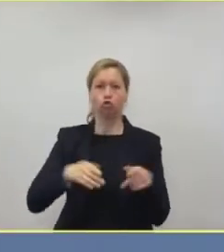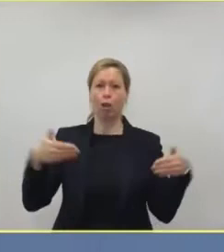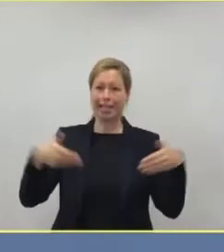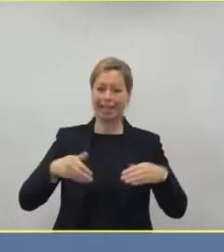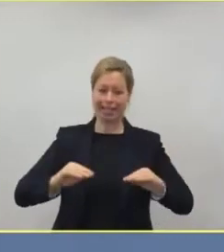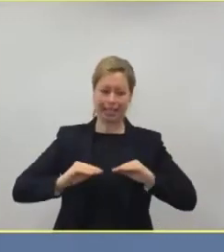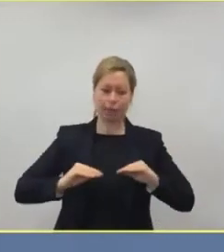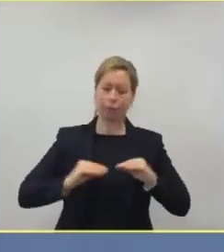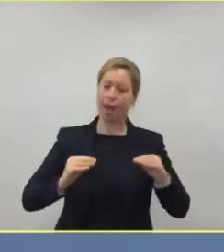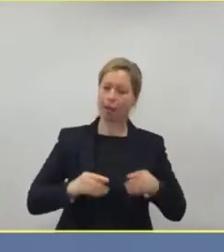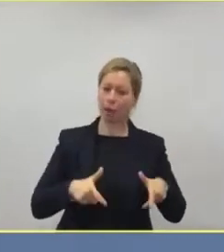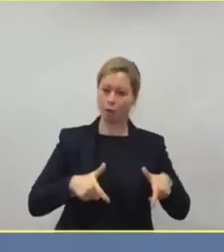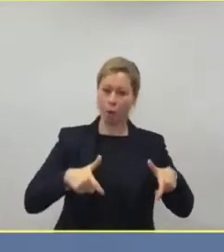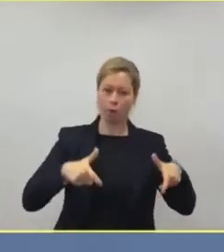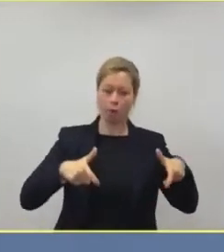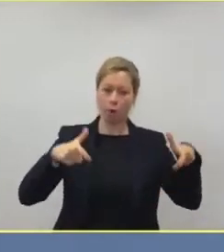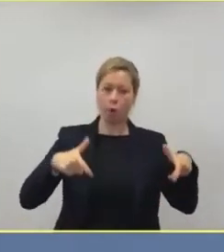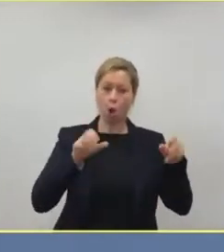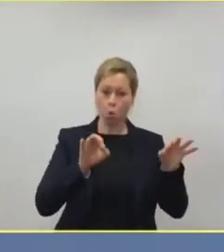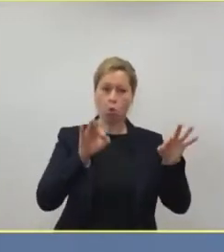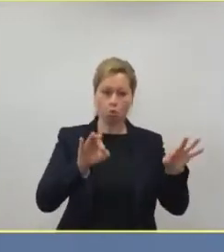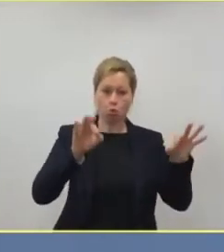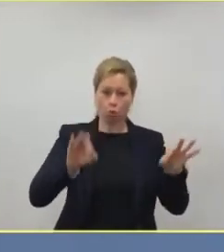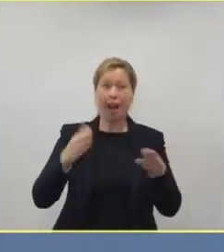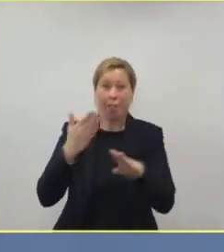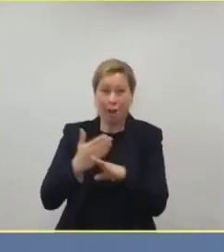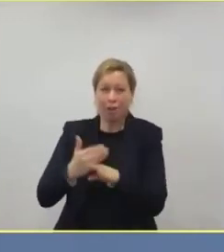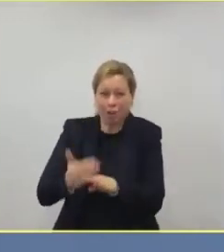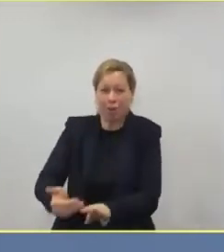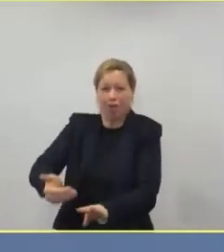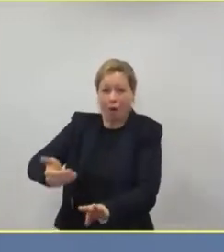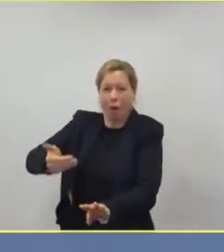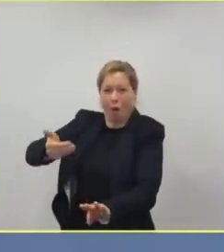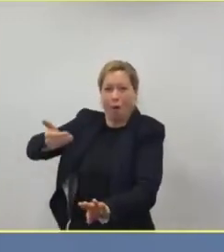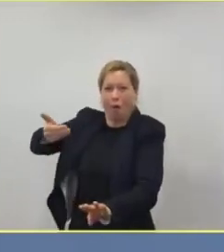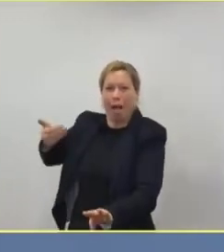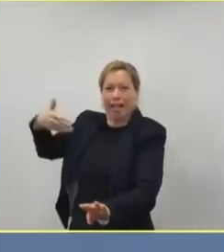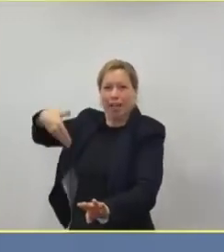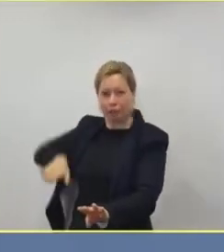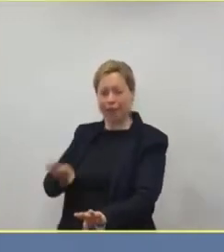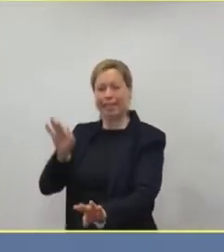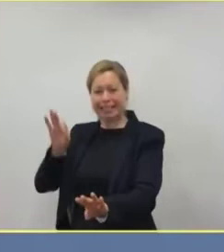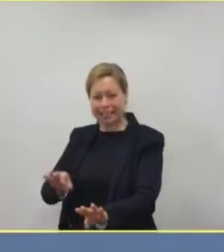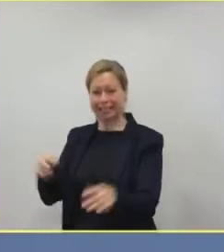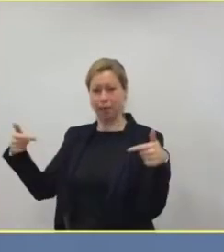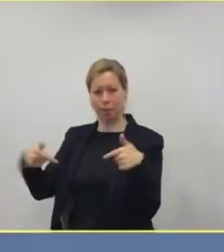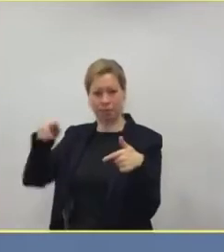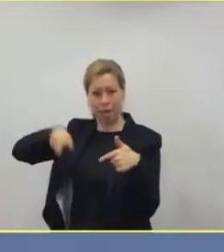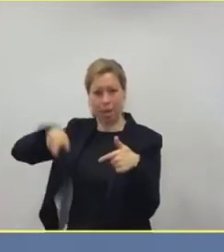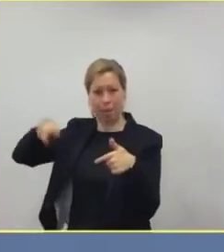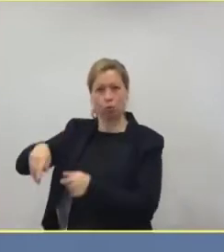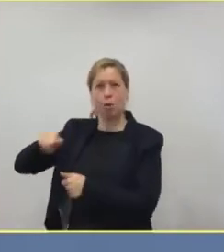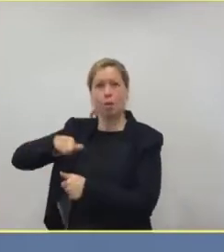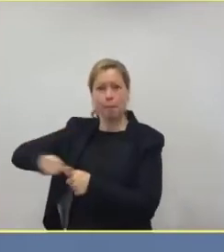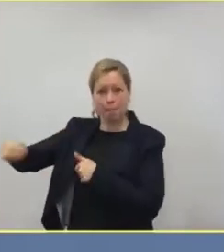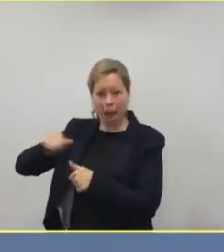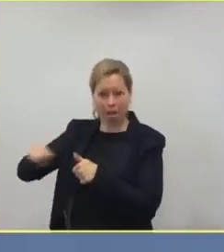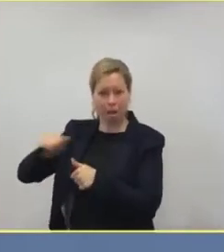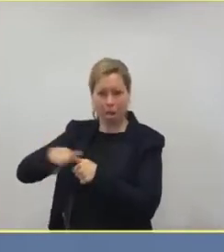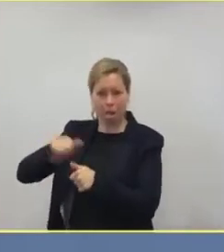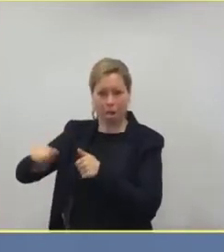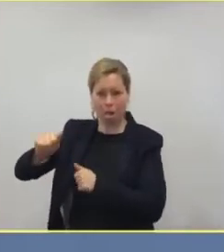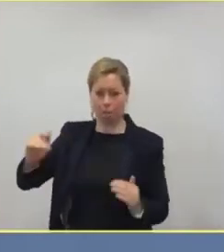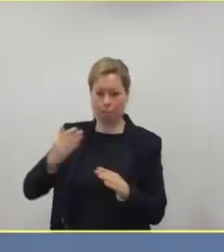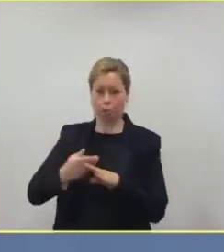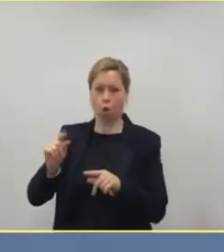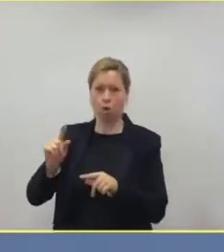hatten ja vorher schon einen Mangel des Pflegepersonals. Wir haben Umfragen gemacht von den Gesellschaften, von den Fachgesellschaften, dass 20 bis 30 Prozent der deutschen Intensivbetten schon